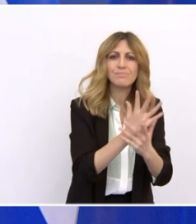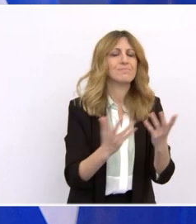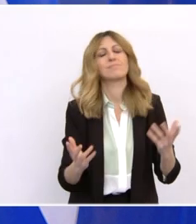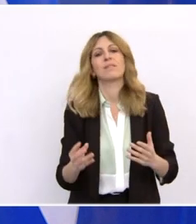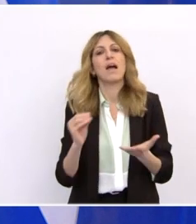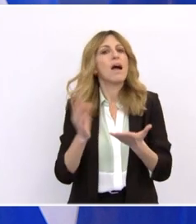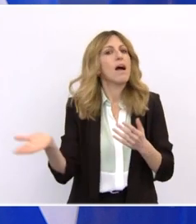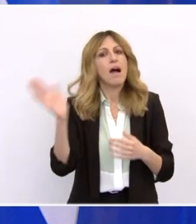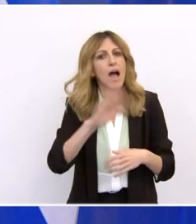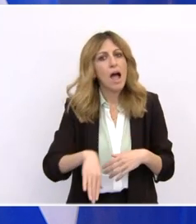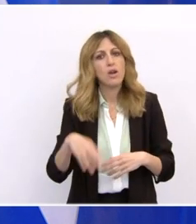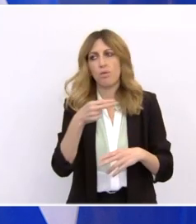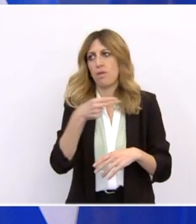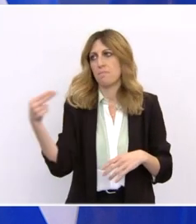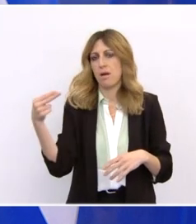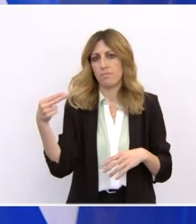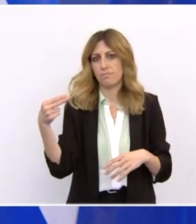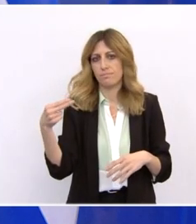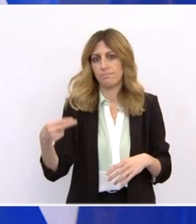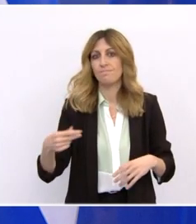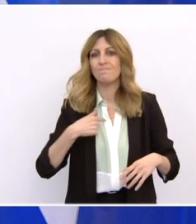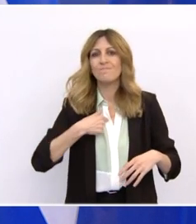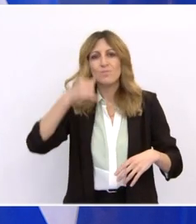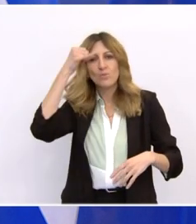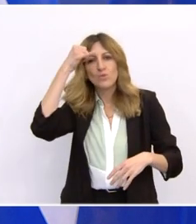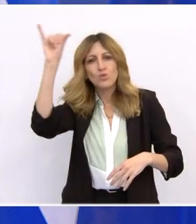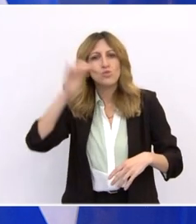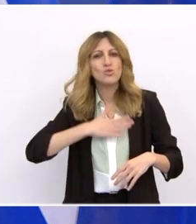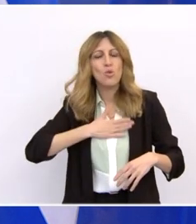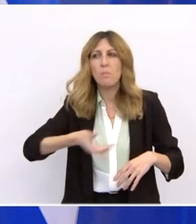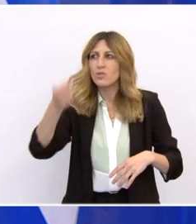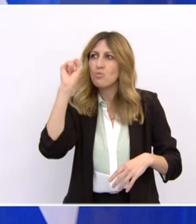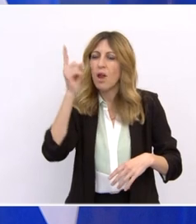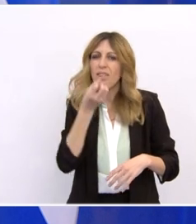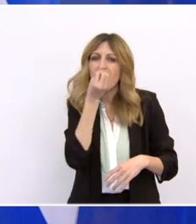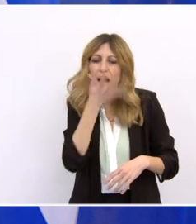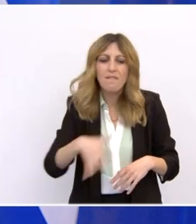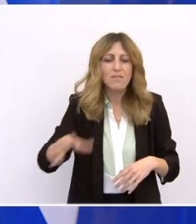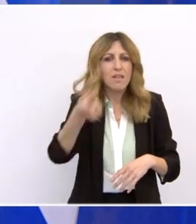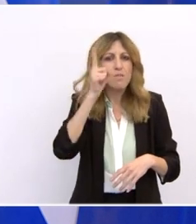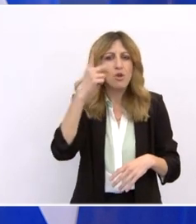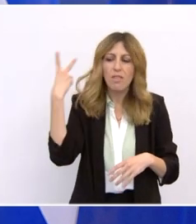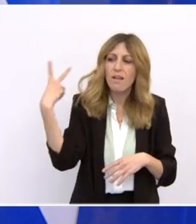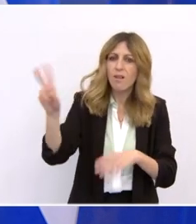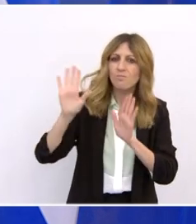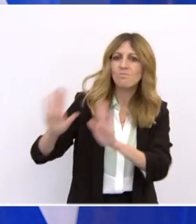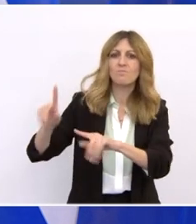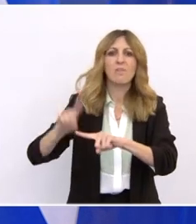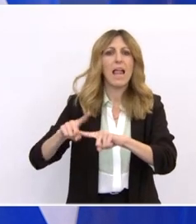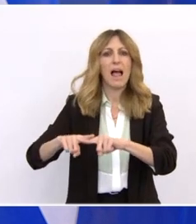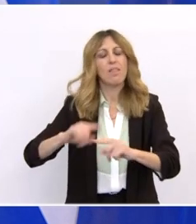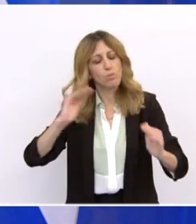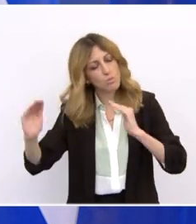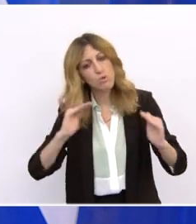αφορούν στην προστασία της μοναδικής μας βιοεπικιλότητας. Περιτεύει, ίσως να τονίσω, πόσο